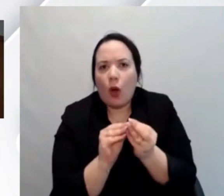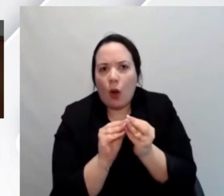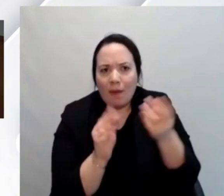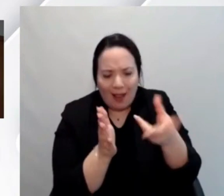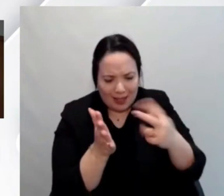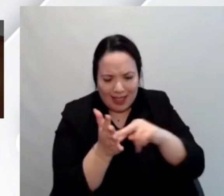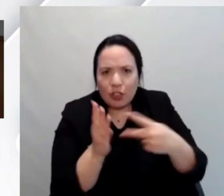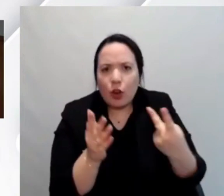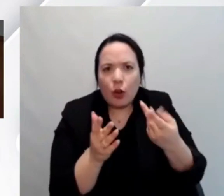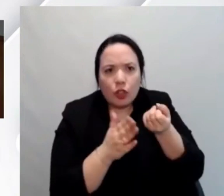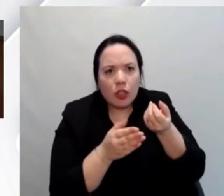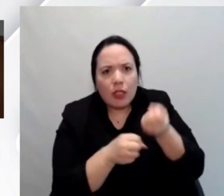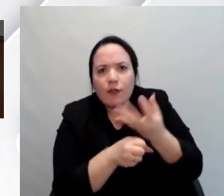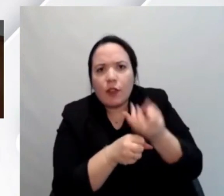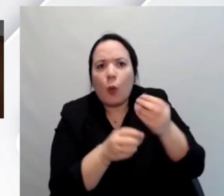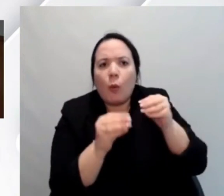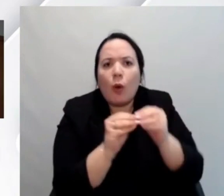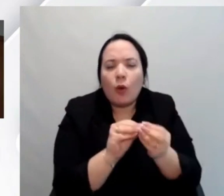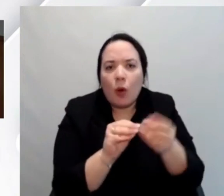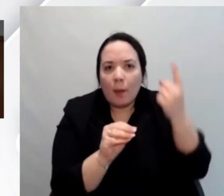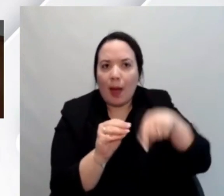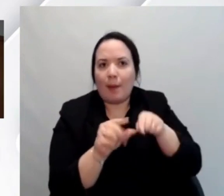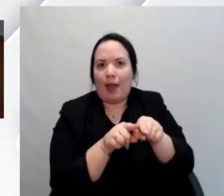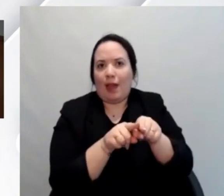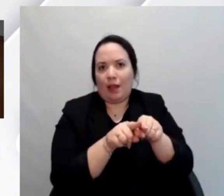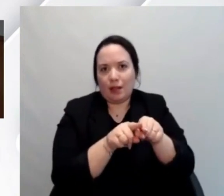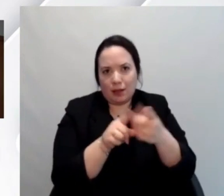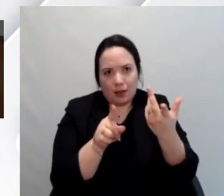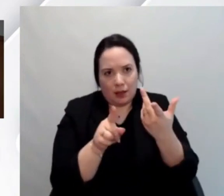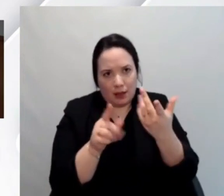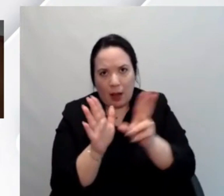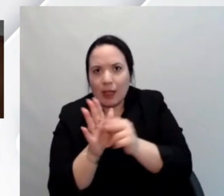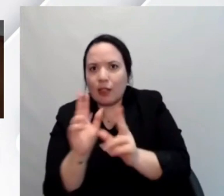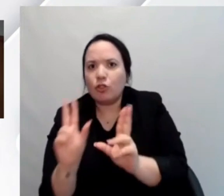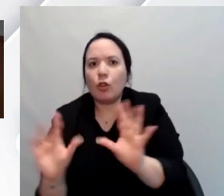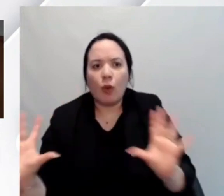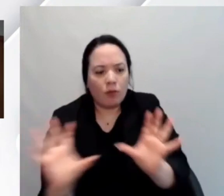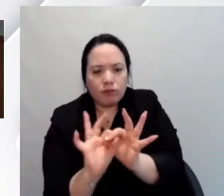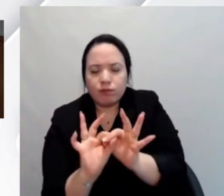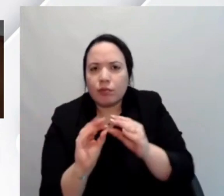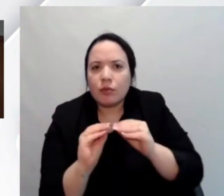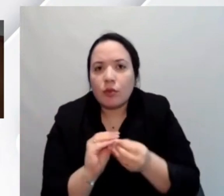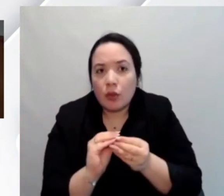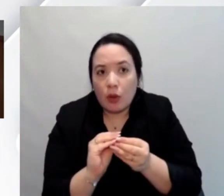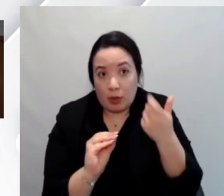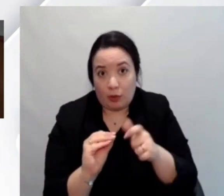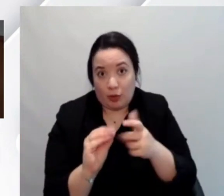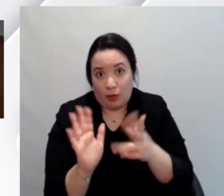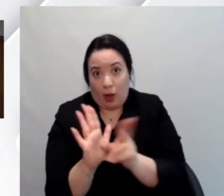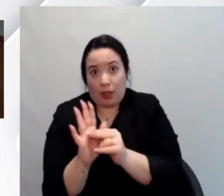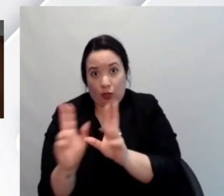tecnologie si possano utilizzare anche con nuove applicazioni sviluppate appunto da chi realizza